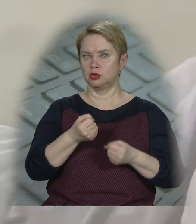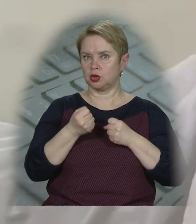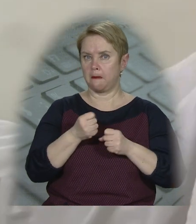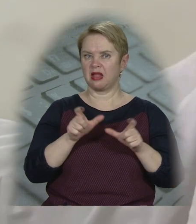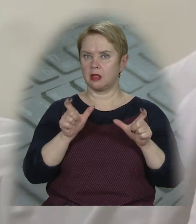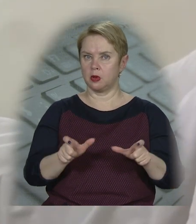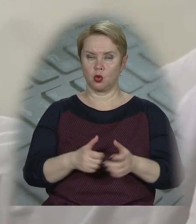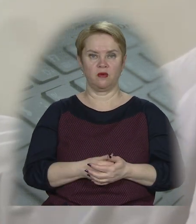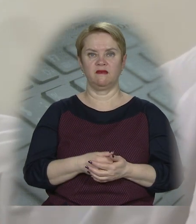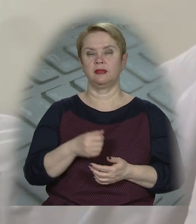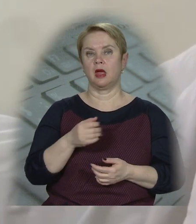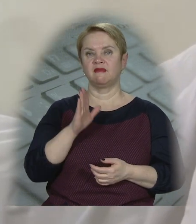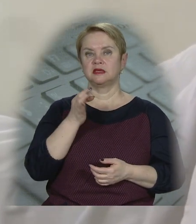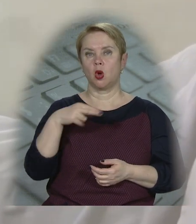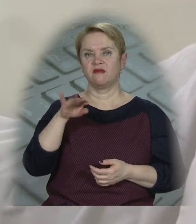стримати пандемію?